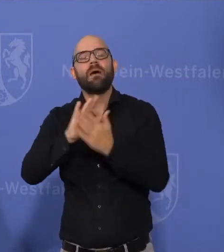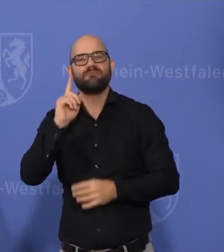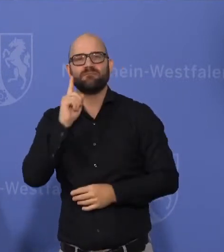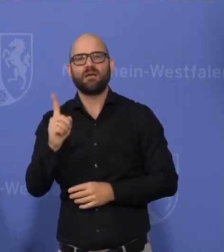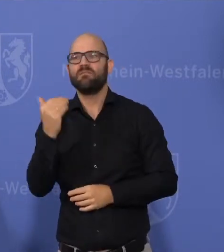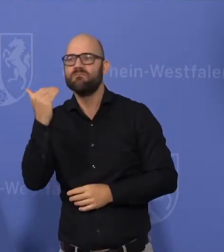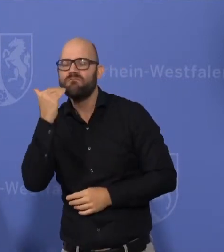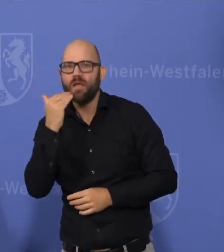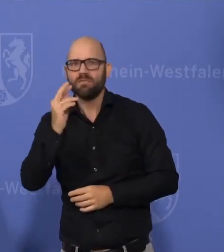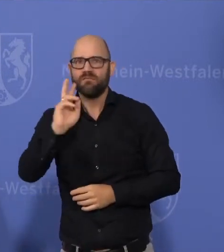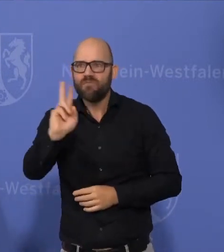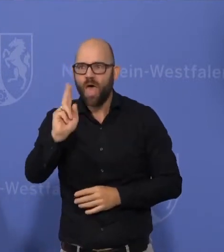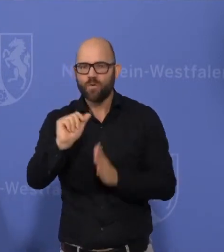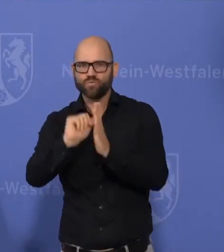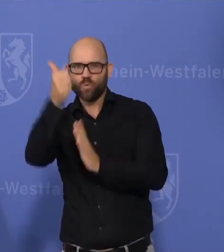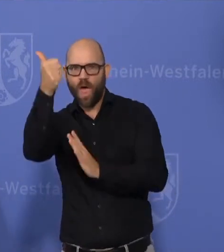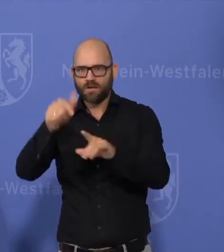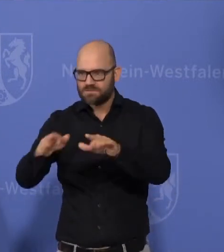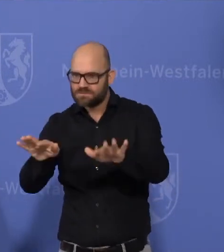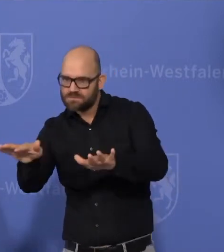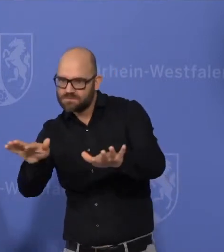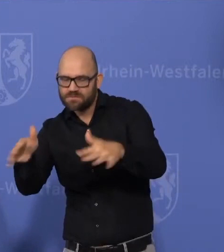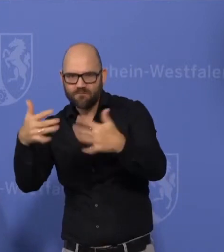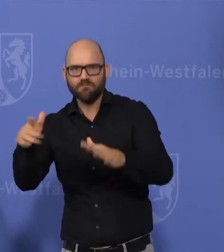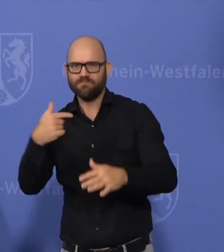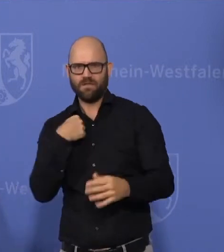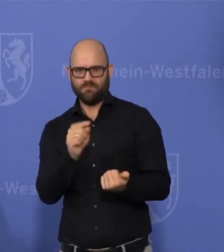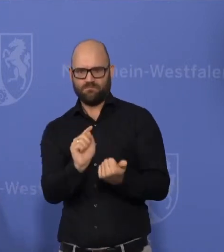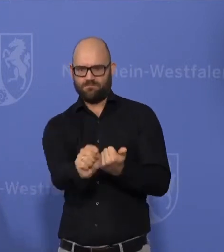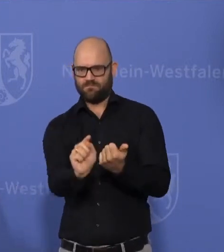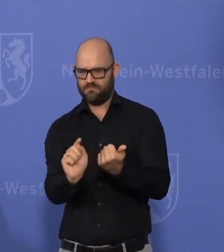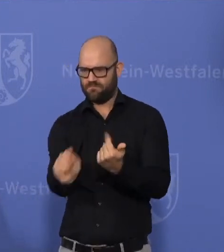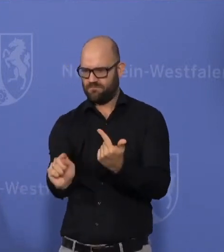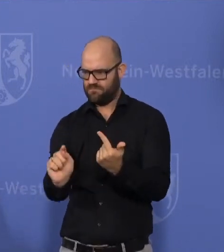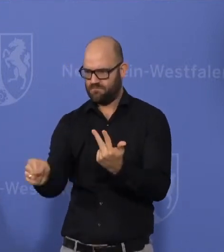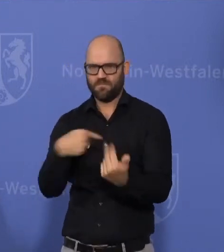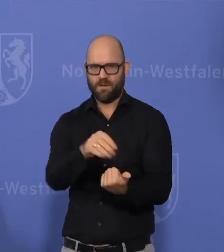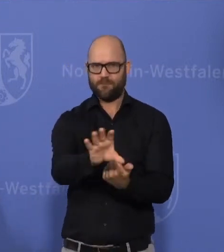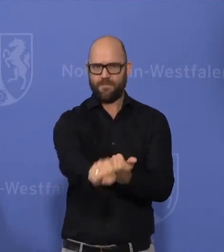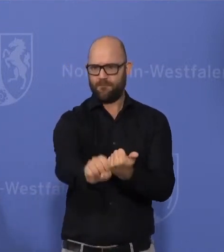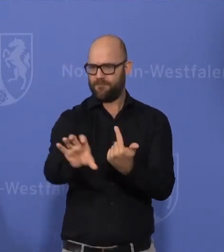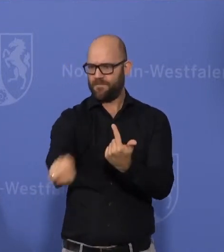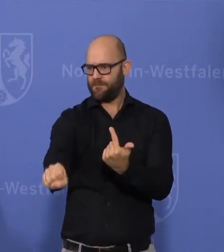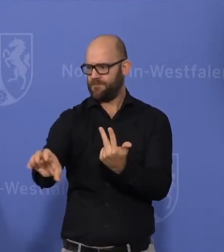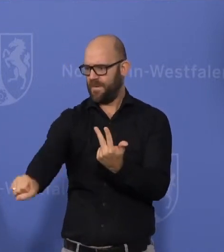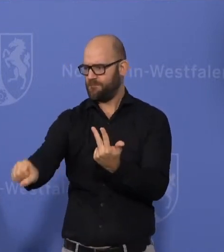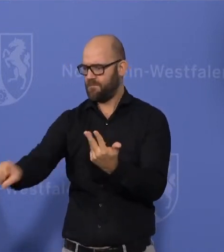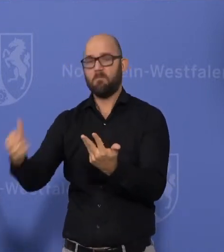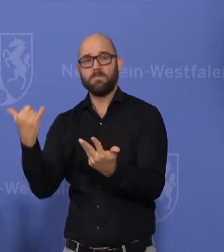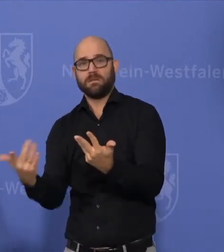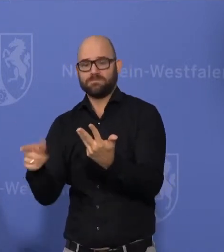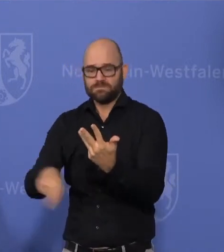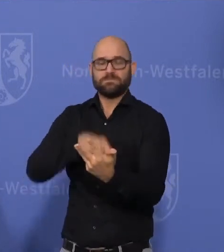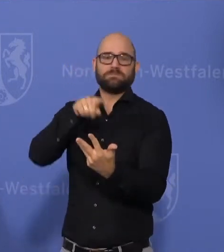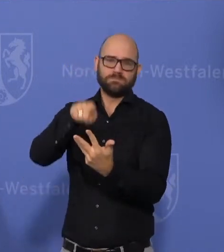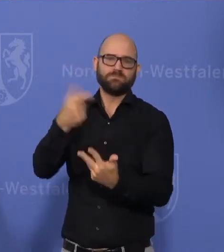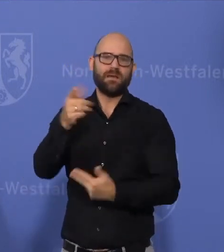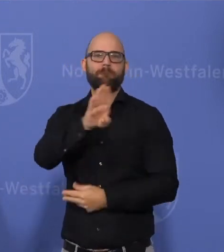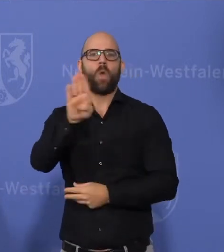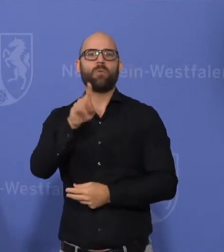der Zulassung und auch keiner wusste, das Problem, was wir zurzeit haben, ist eher, dass die Produktionskapazitäten